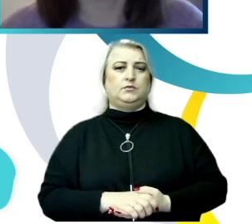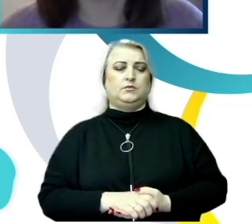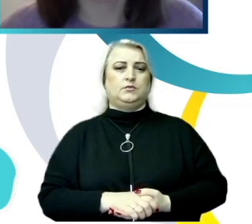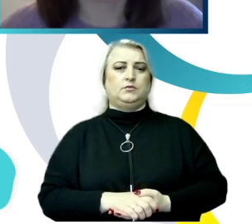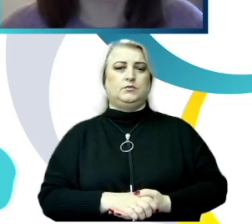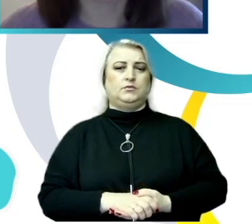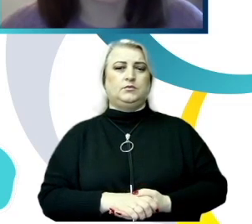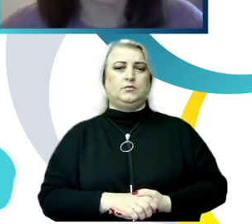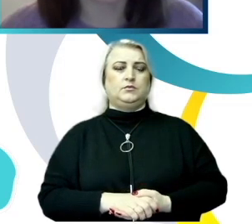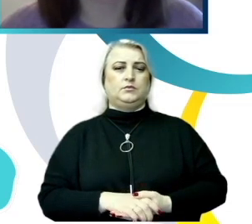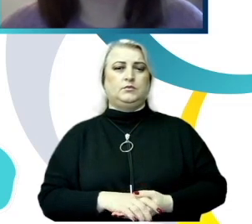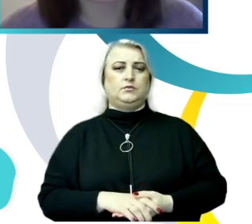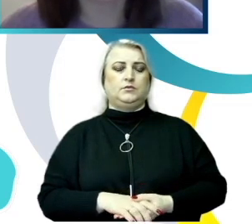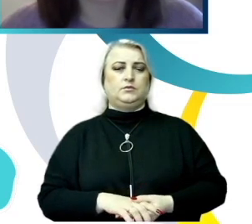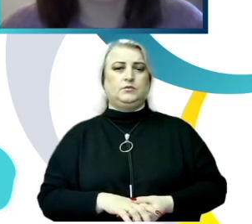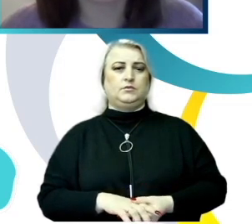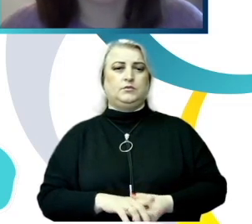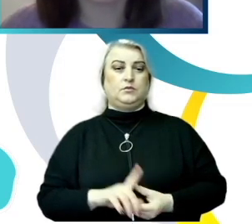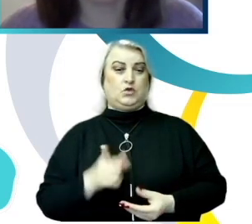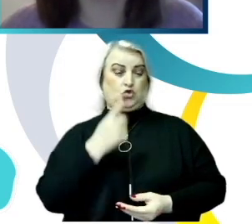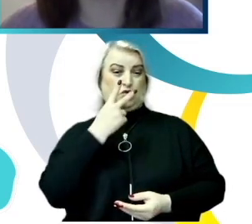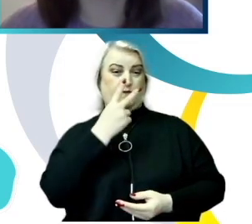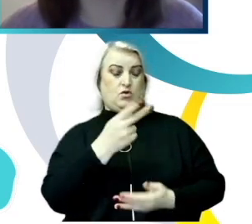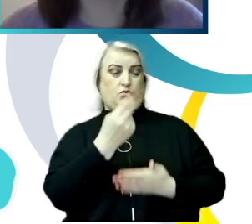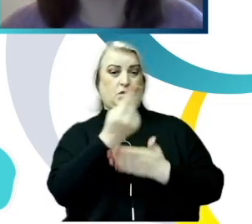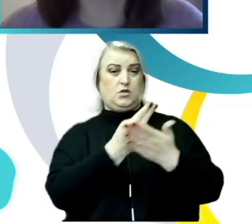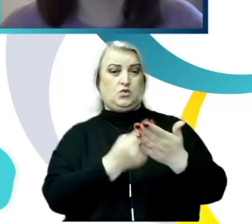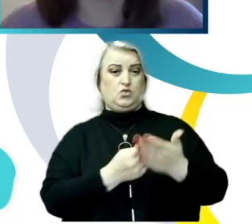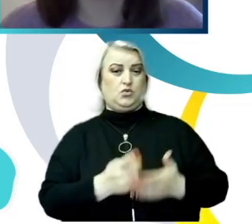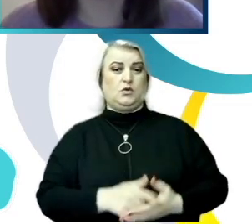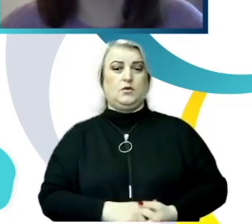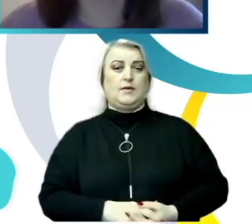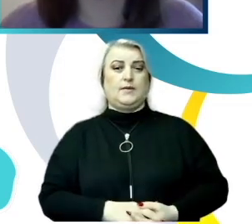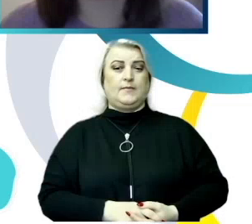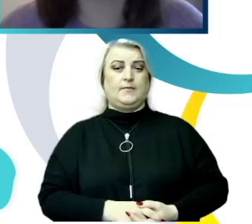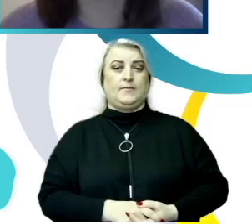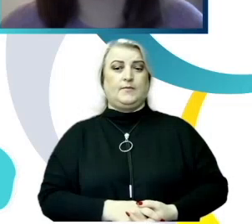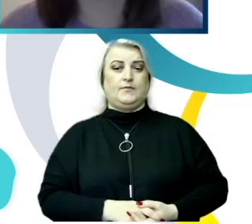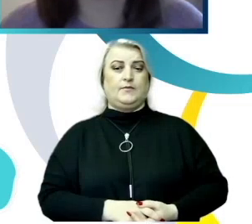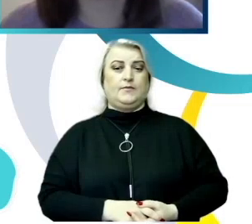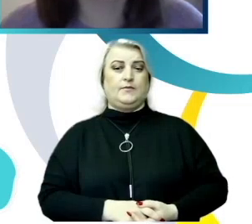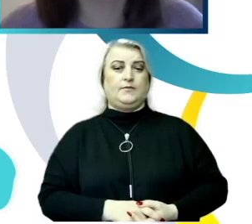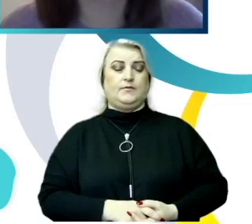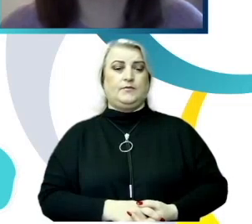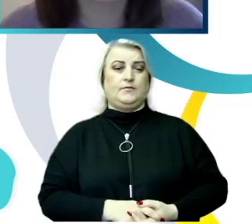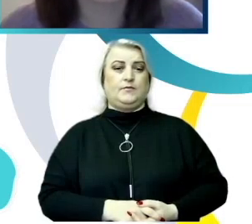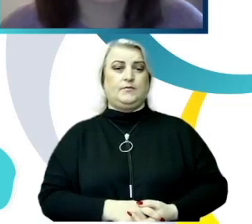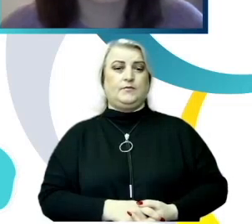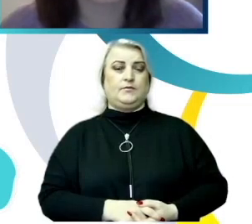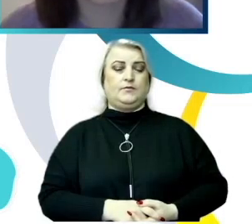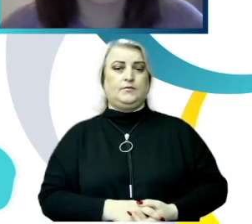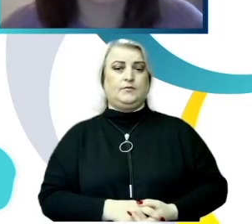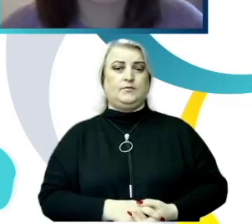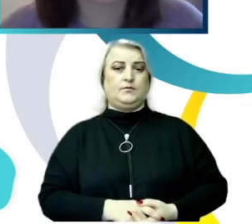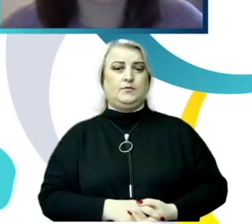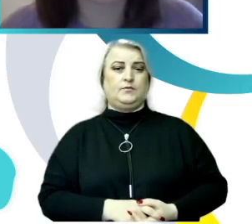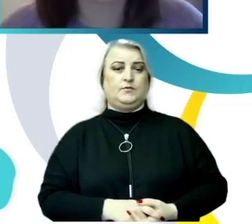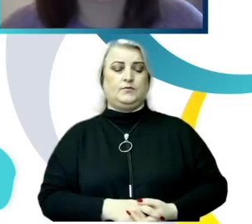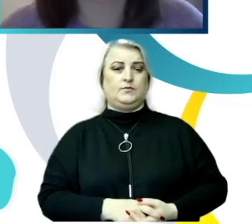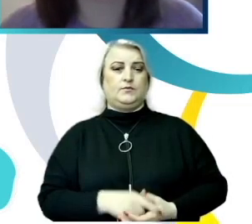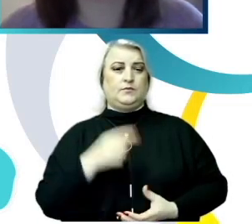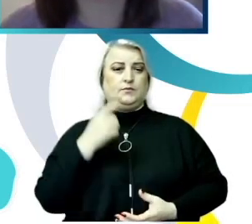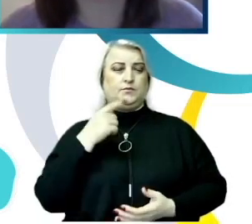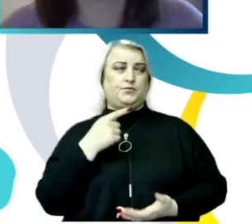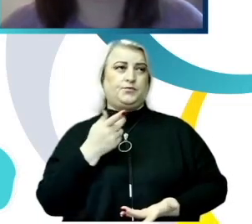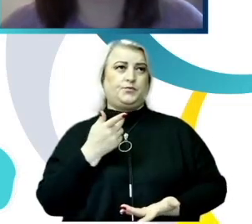practic cei ce vedeam noi acum. Am identificat că expunerea în fața cajelor de amenințări